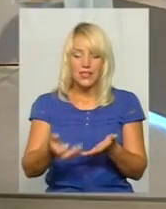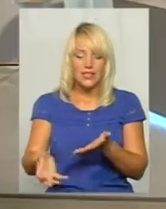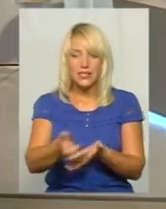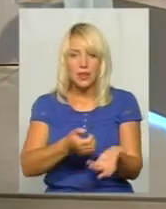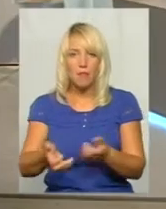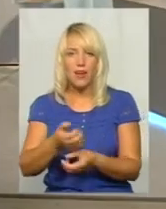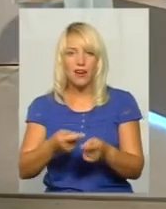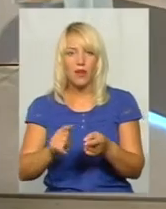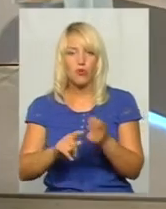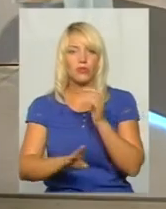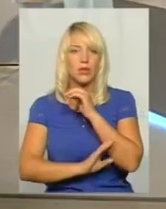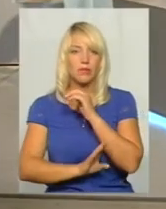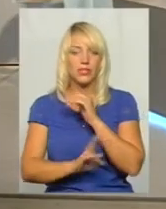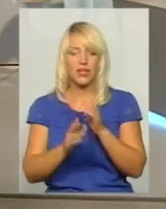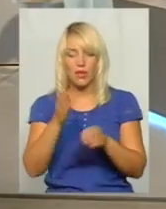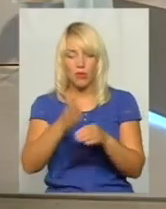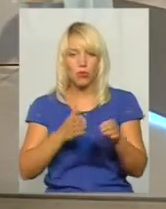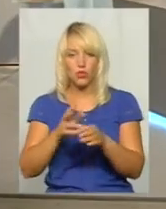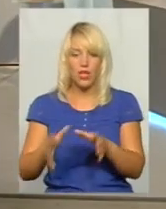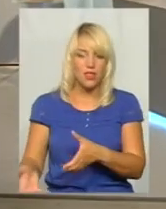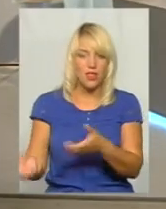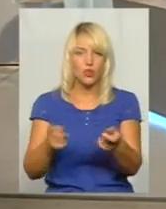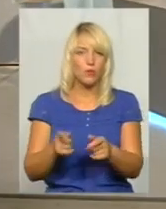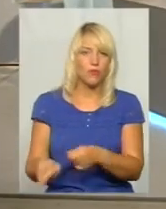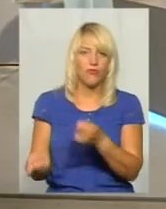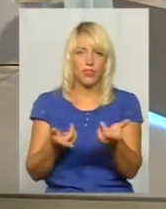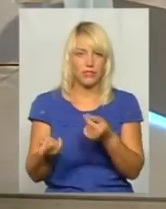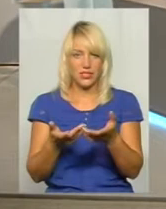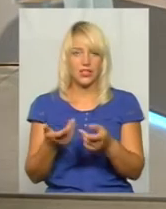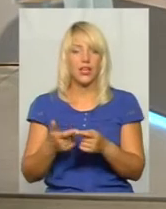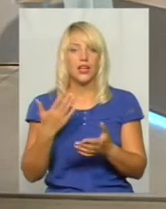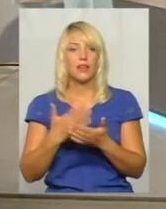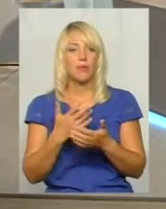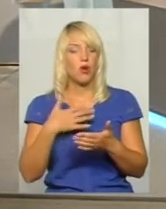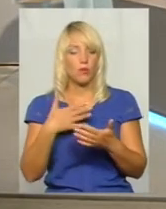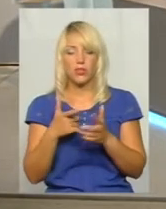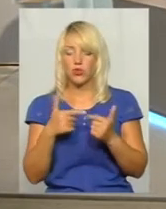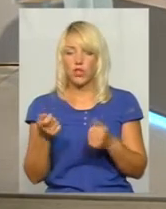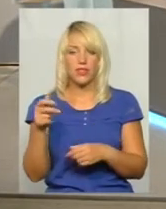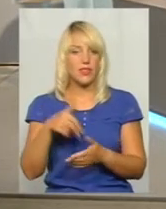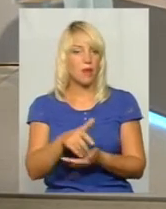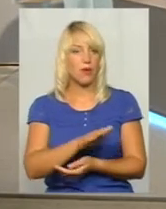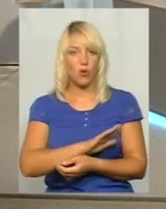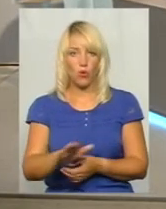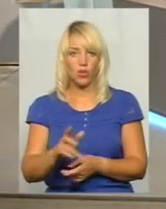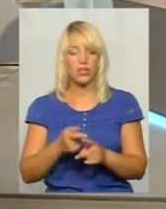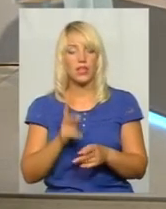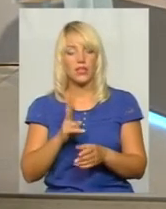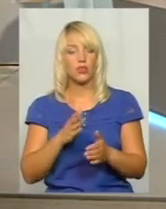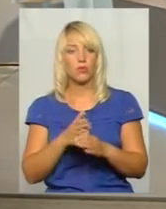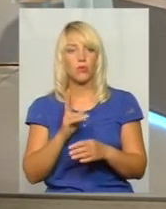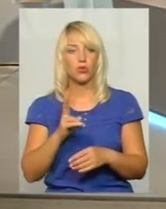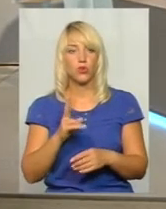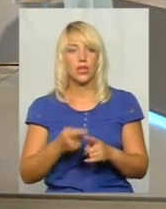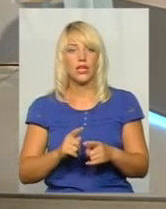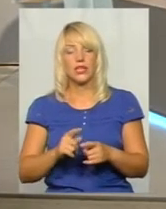ми порізали, і зберемо його на купу, щоб ми його вивезли. Наприклад, громадські організації не приходять, а лише помагають ті структурі, які я